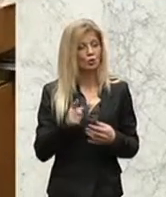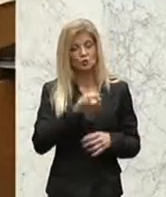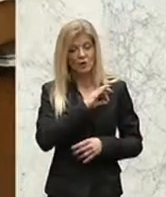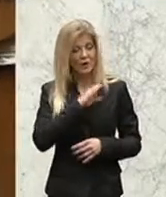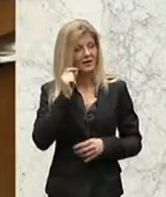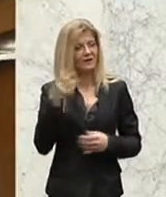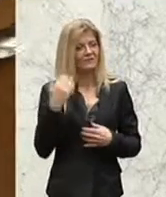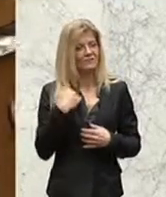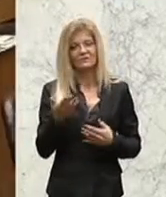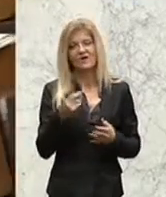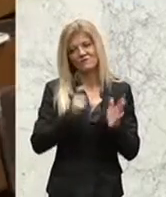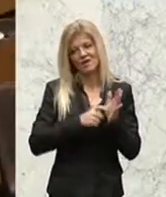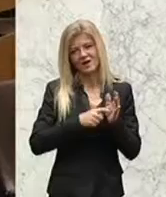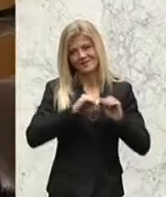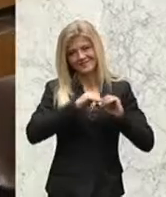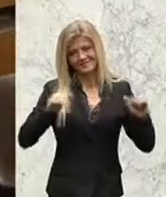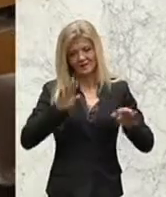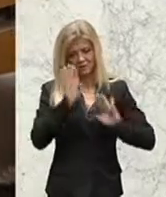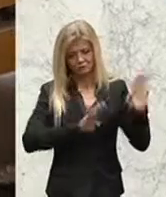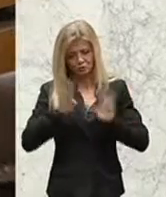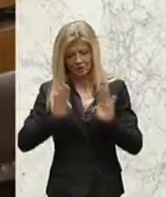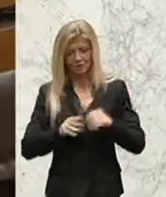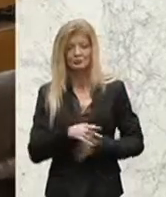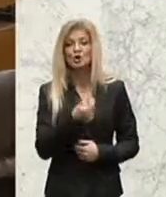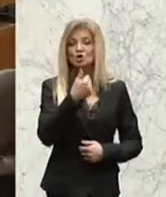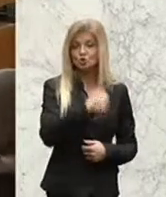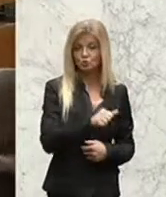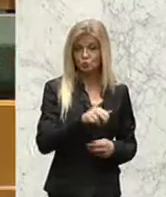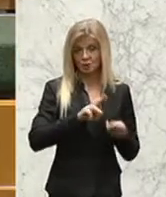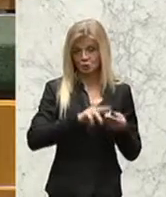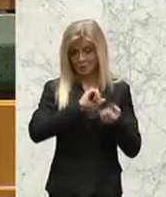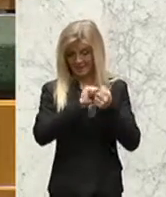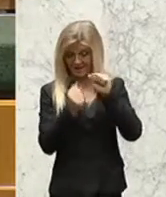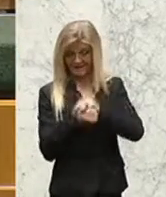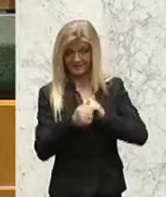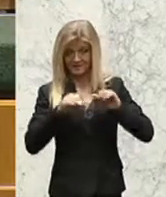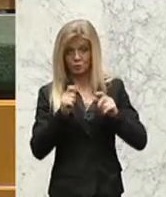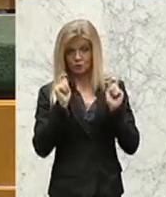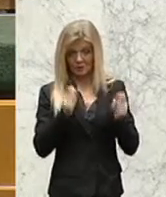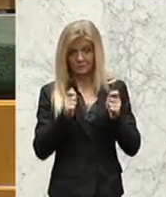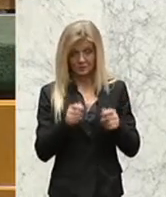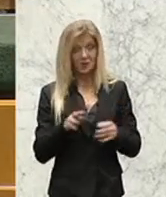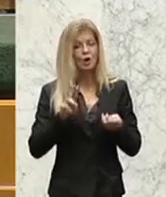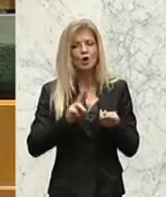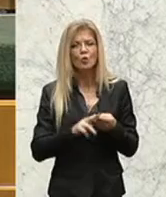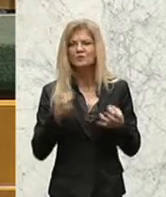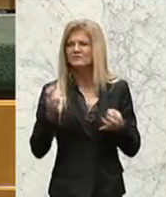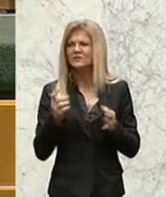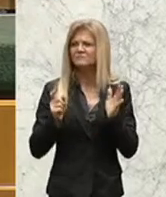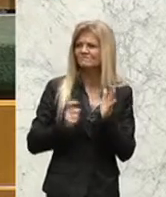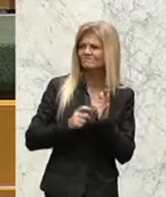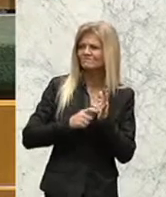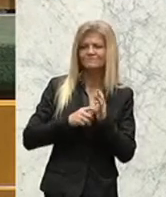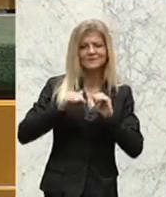erwähnten Zusatz- bzw. Abänderungsanträge sowie die vom Verlangen auf getrennte Abstimmung betroffenen Teile